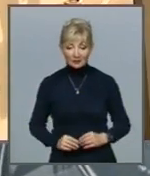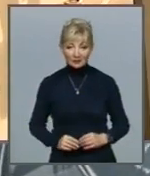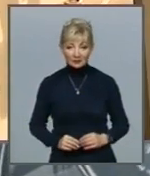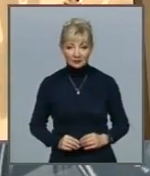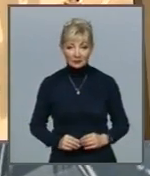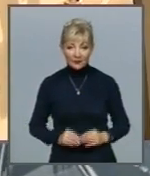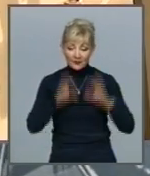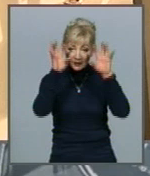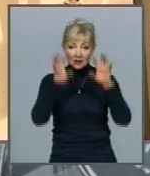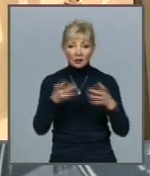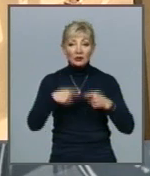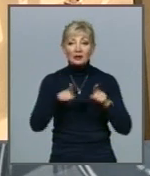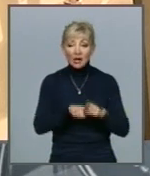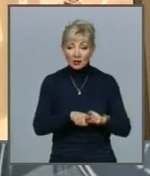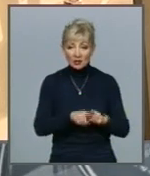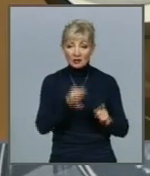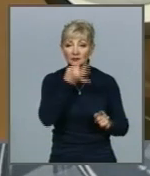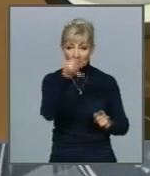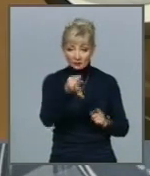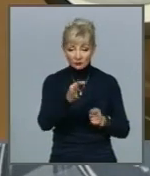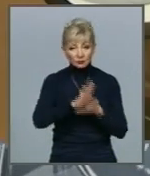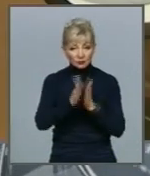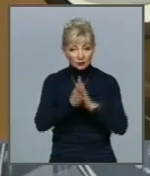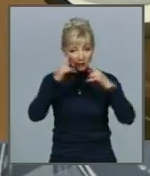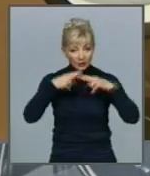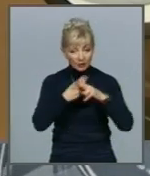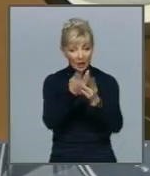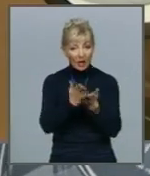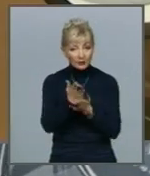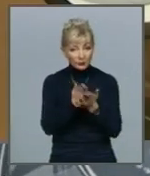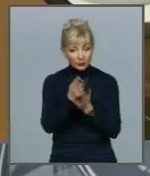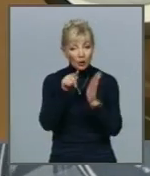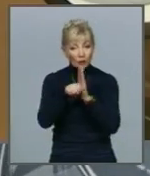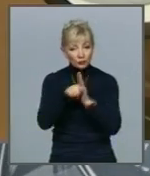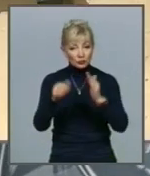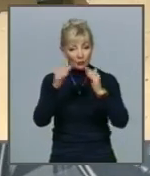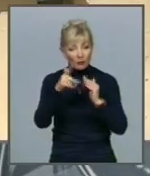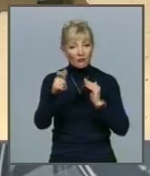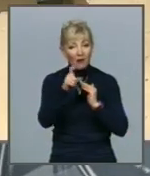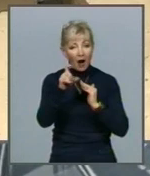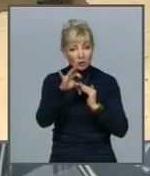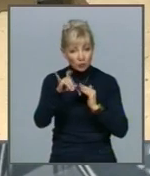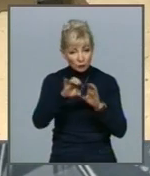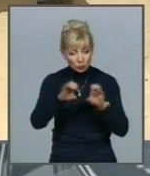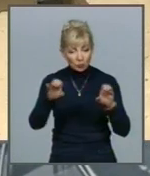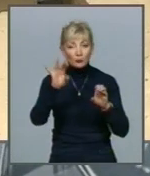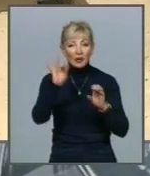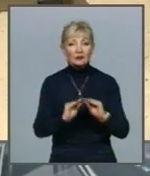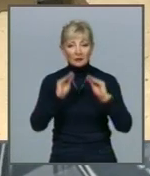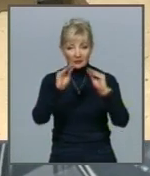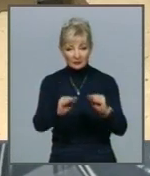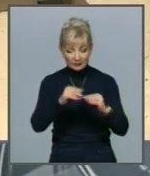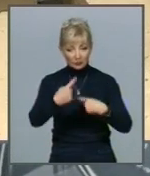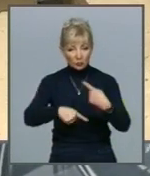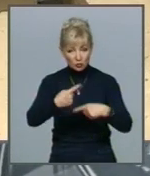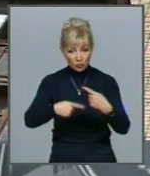Законом також прописані умови технічного обслуговування, внутрішньодомових, газових мереж та встановлення на будинках приладів